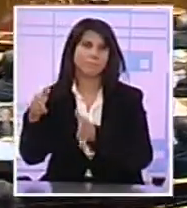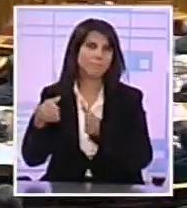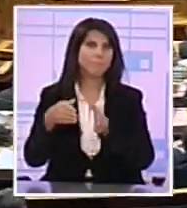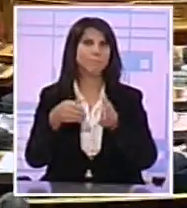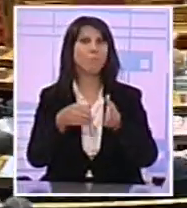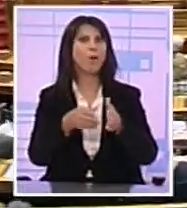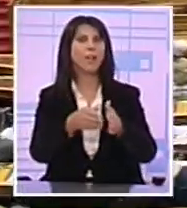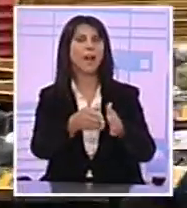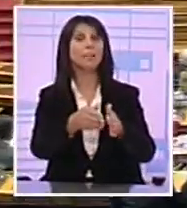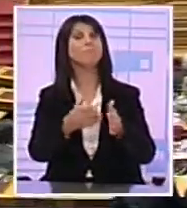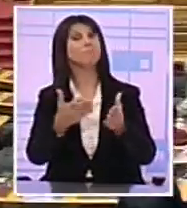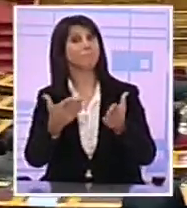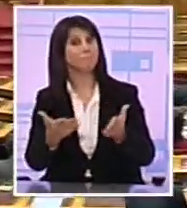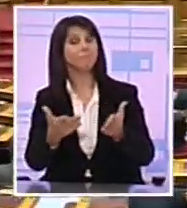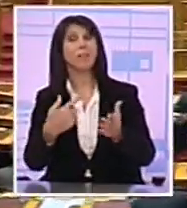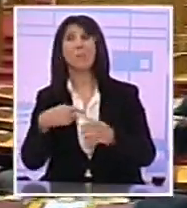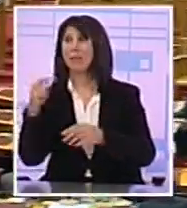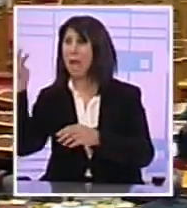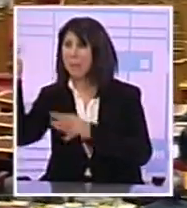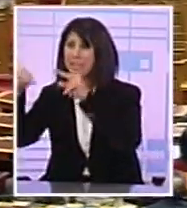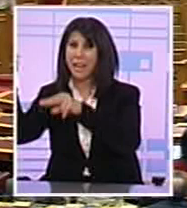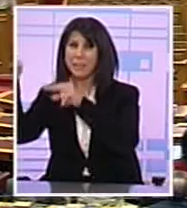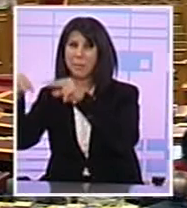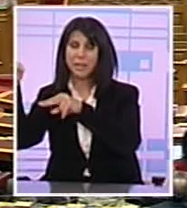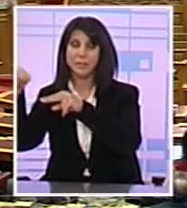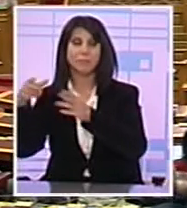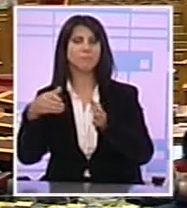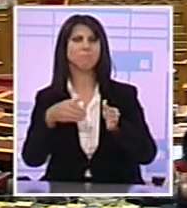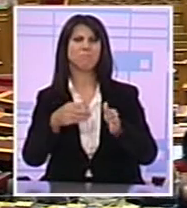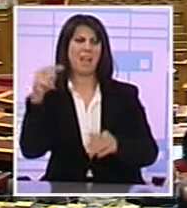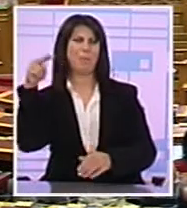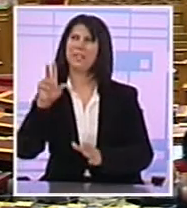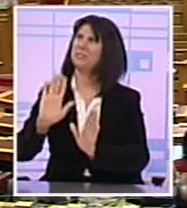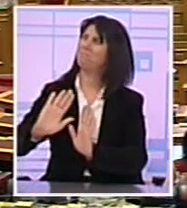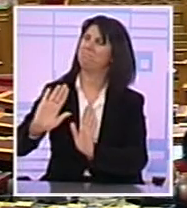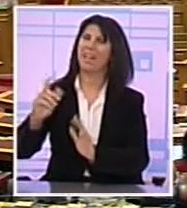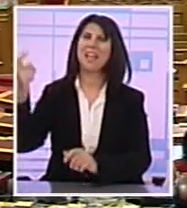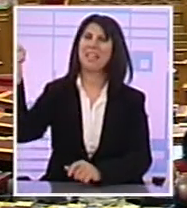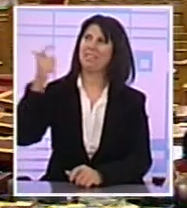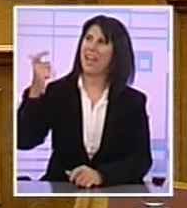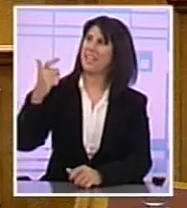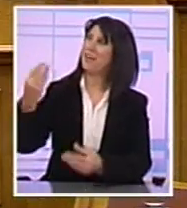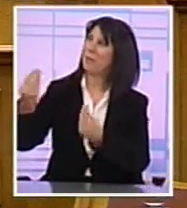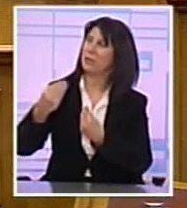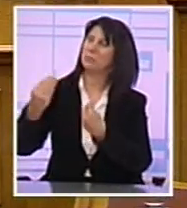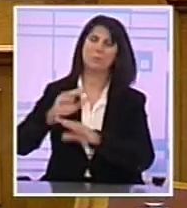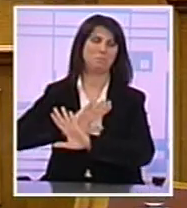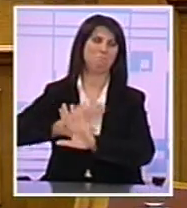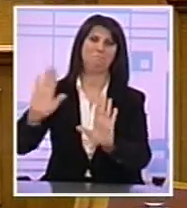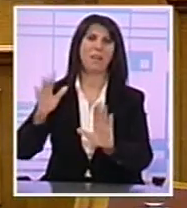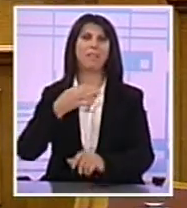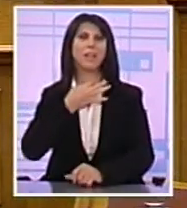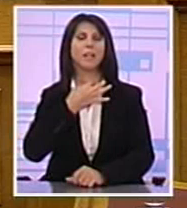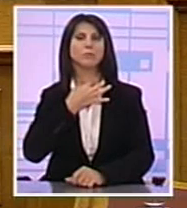Που ήταν η Ελλάδα των επιτηρήσεων Να πάμε στην Ελλάδα που δεν χρειάζεται Δάνειες δυνάμεις Για να